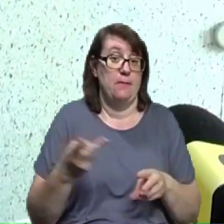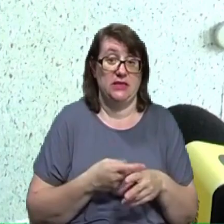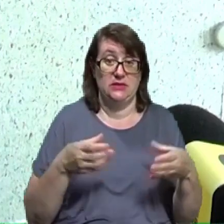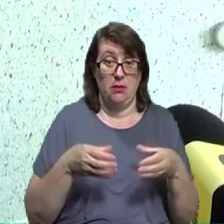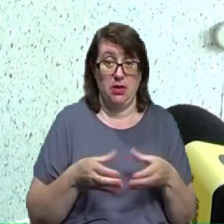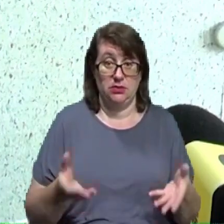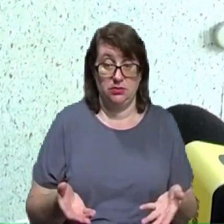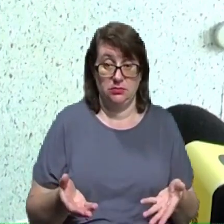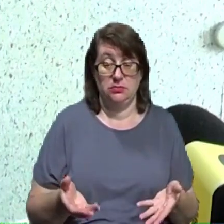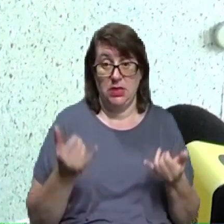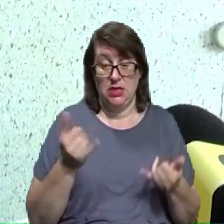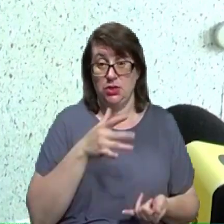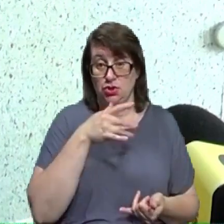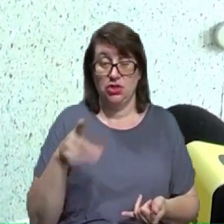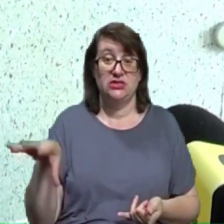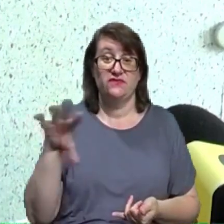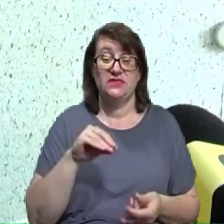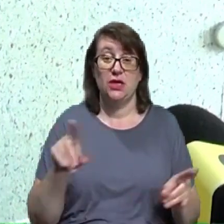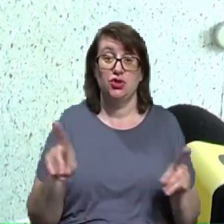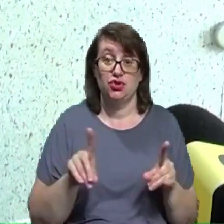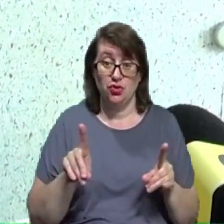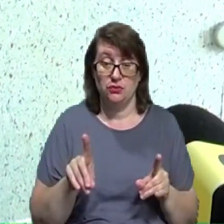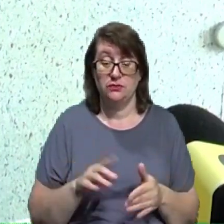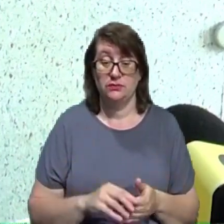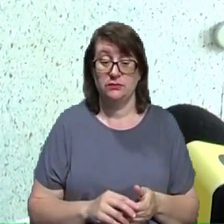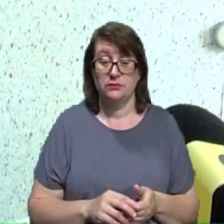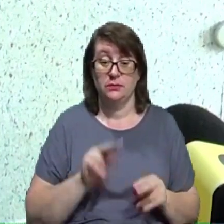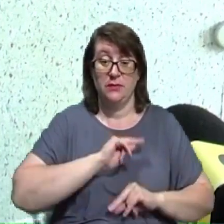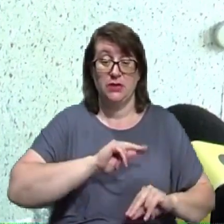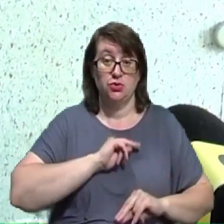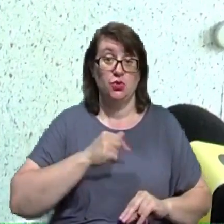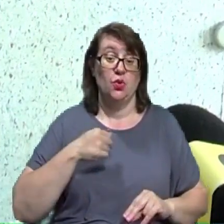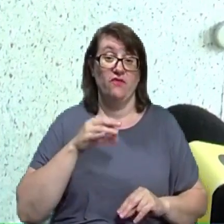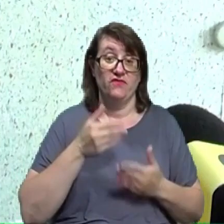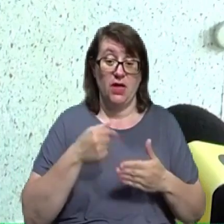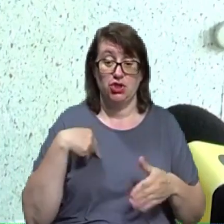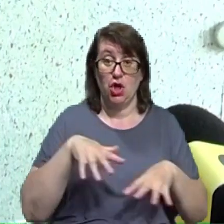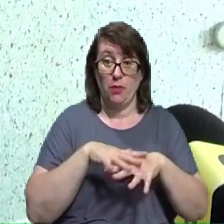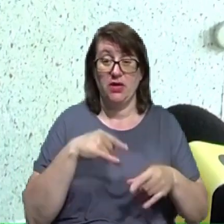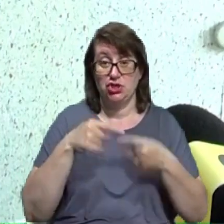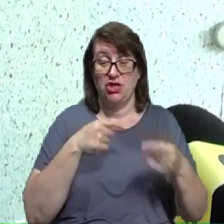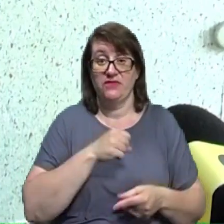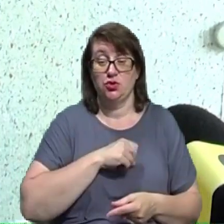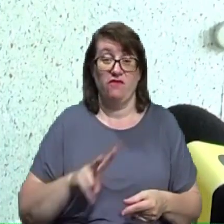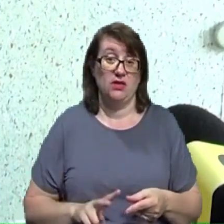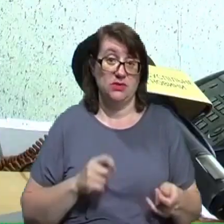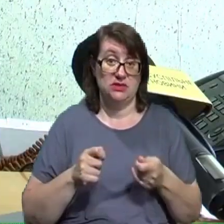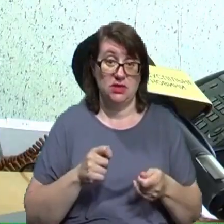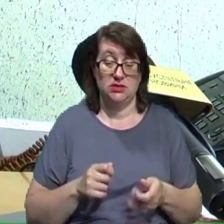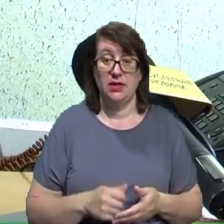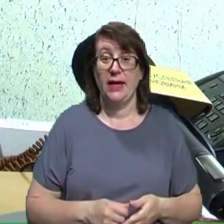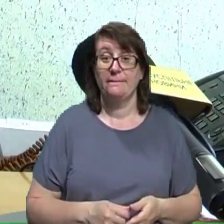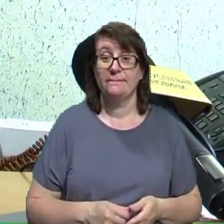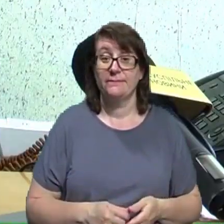даний час все, що працює в нашій громаді, це все йде через військову адміністрацію. Тільки через військову адміністрацію.